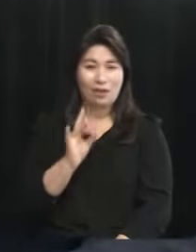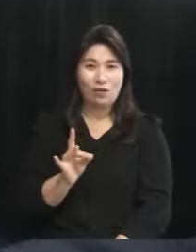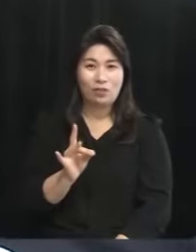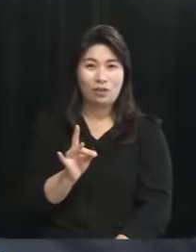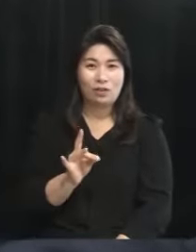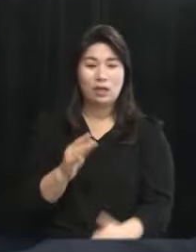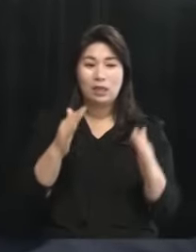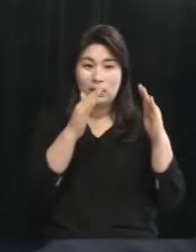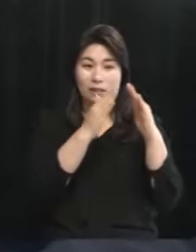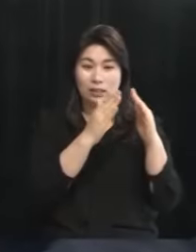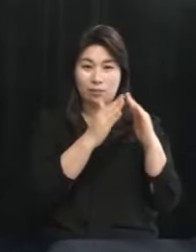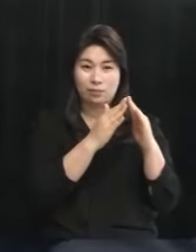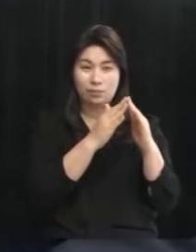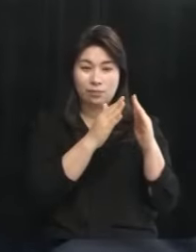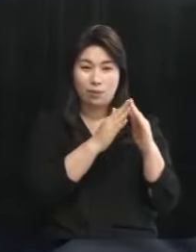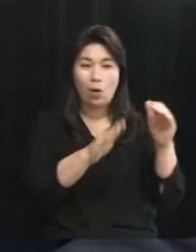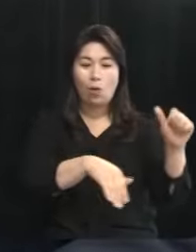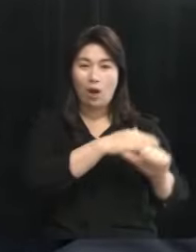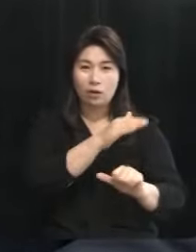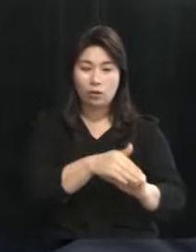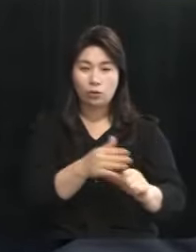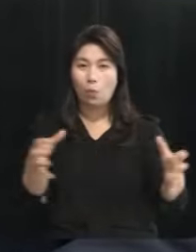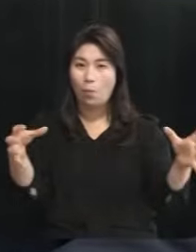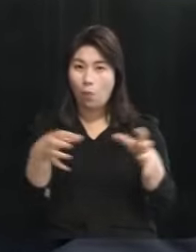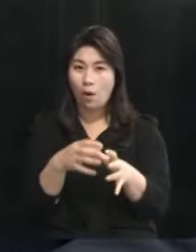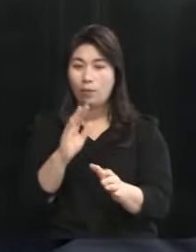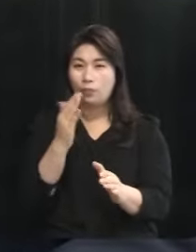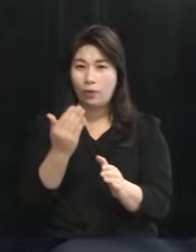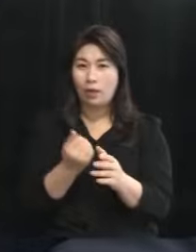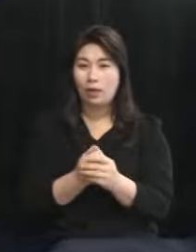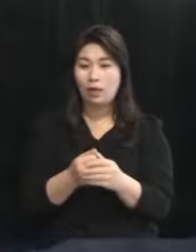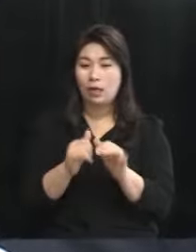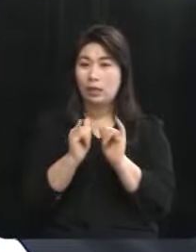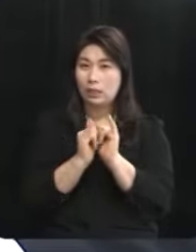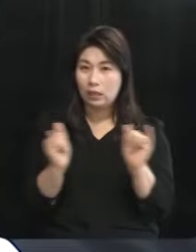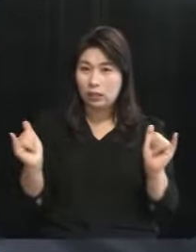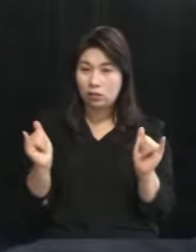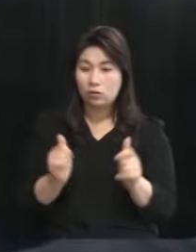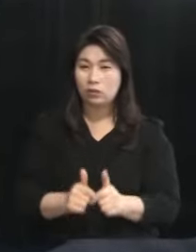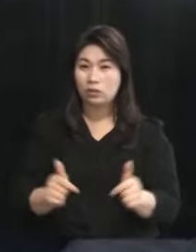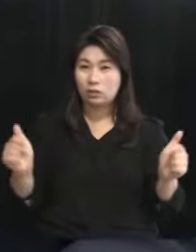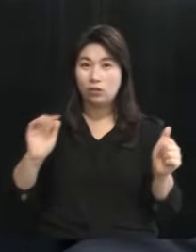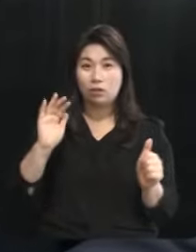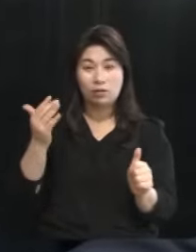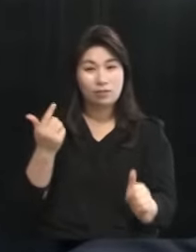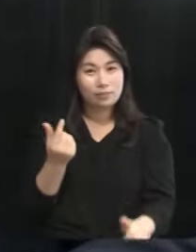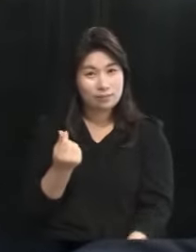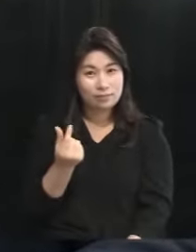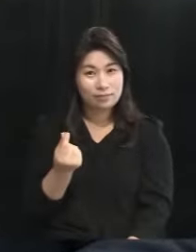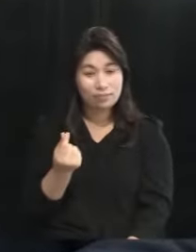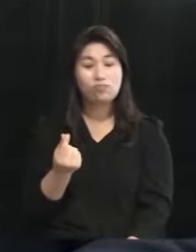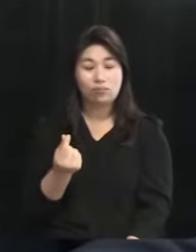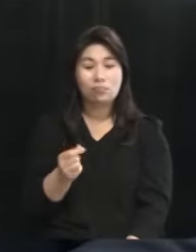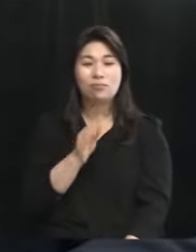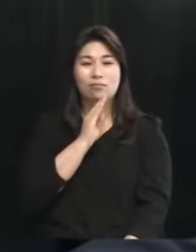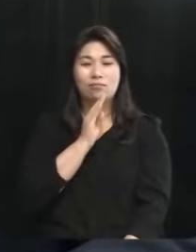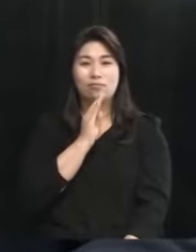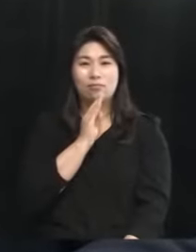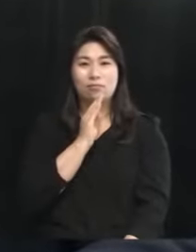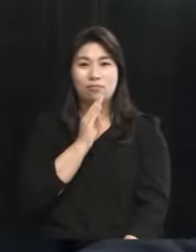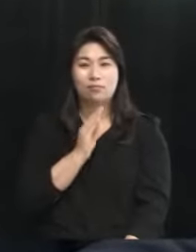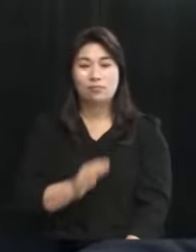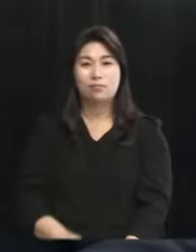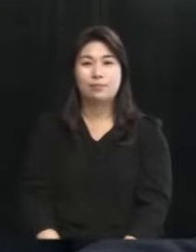주거시설도 결국 같이 결합되어 되고 그러면 인구가 늘어날 수밖에 없는 거 아닙니까 그렇죠 인구 유입